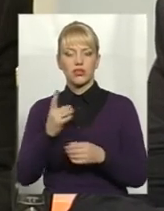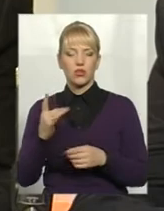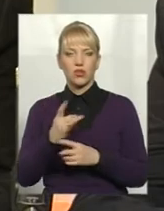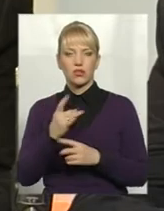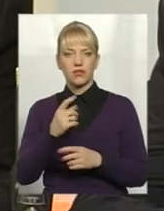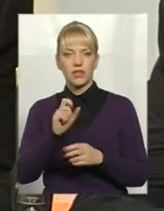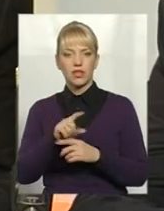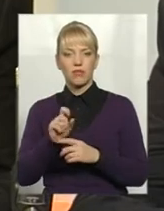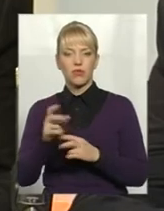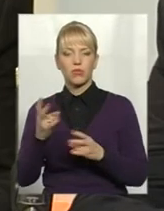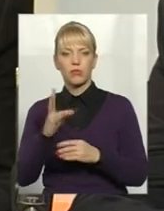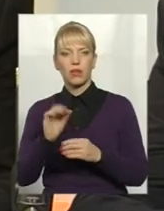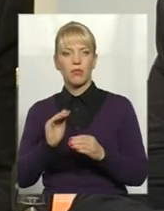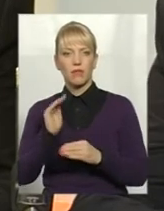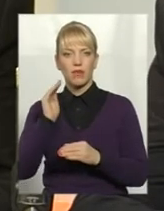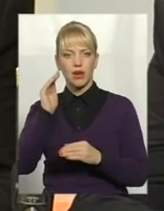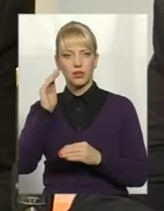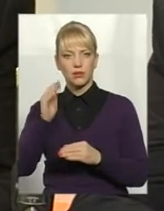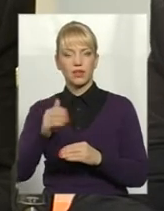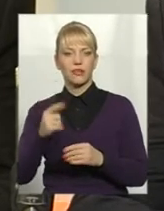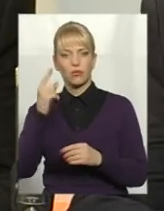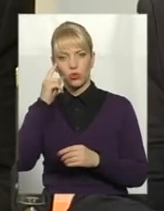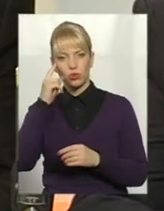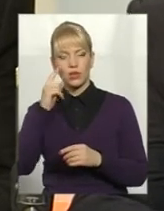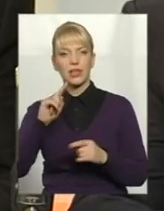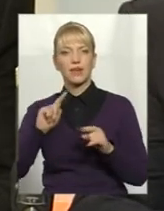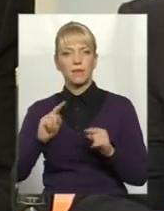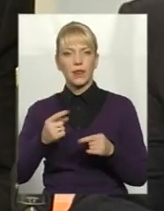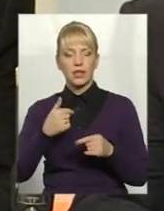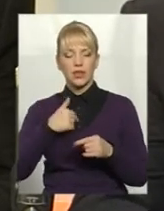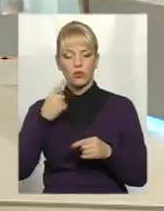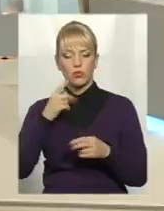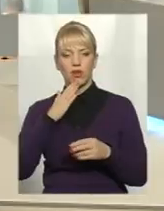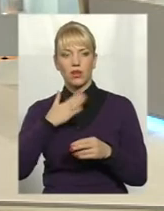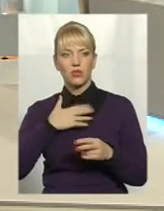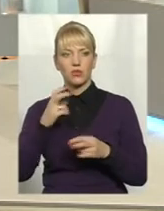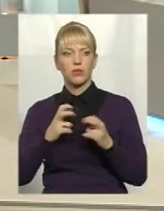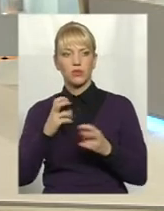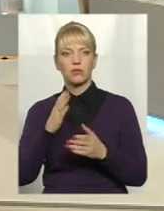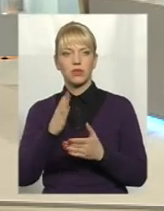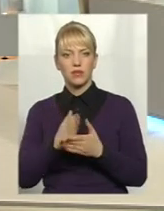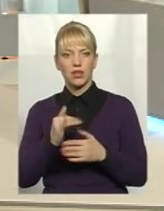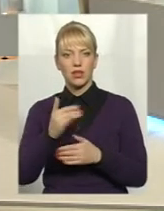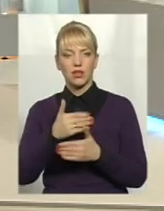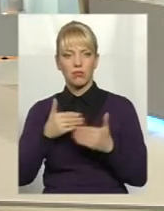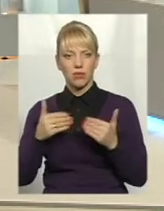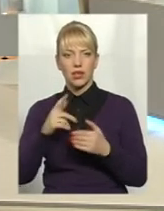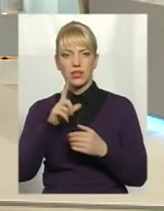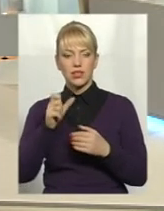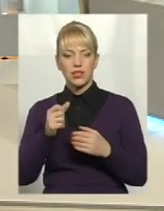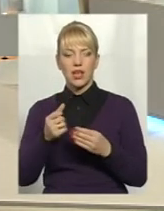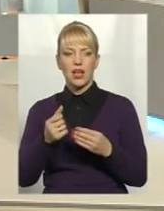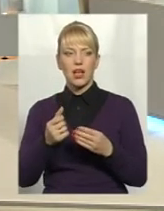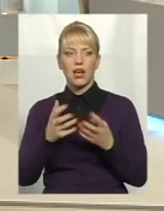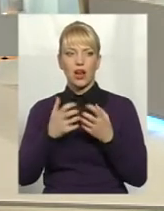Потрібно і на перспективу думати. І я думаю, що це на нашому підприємстві є. І ми за рахунок цього